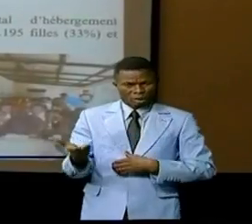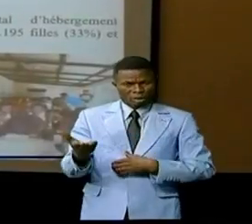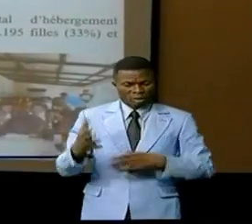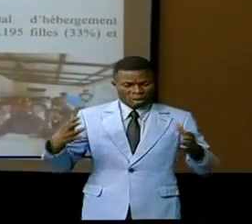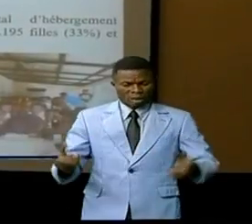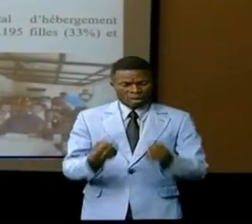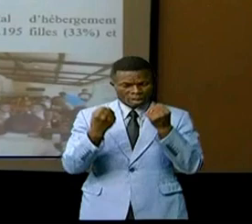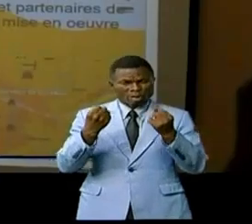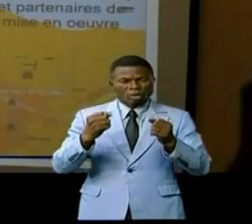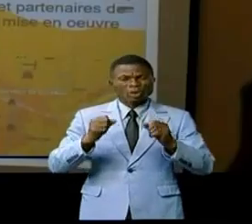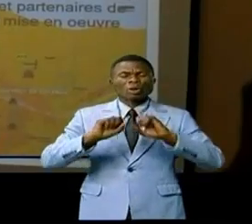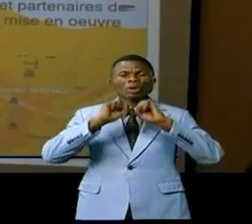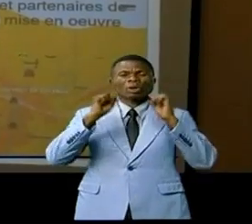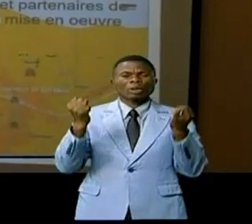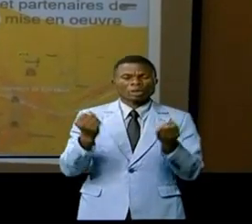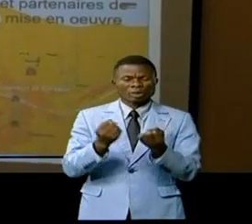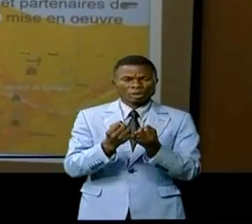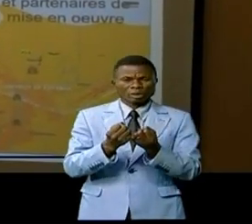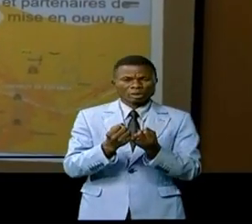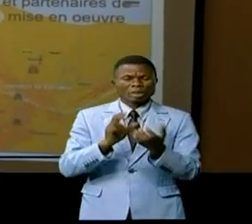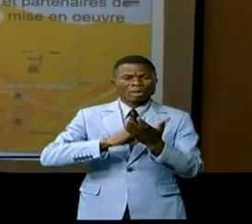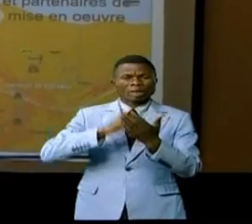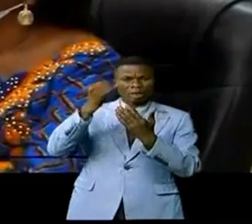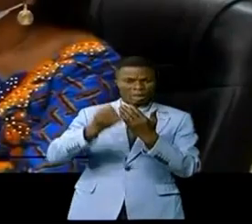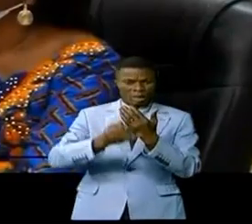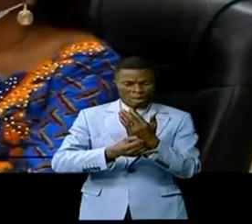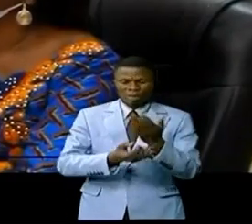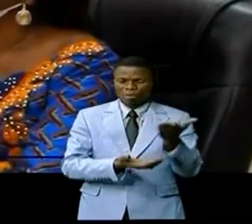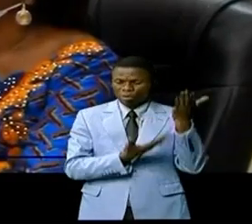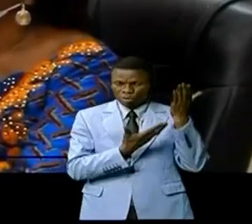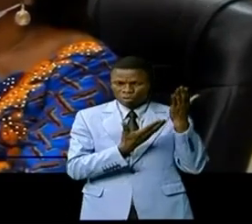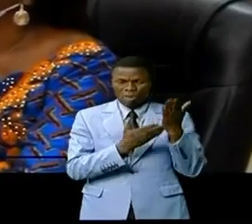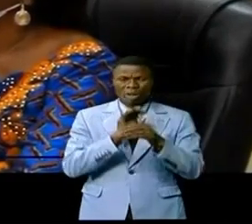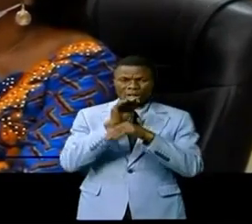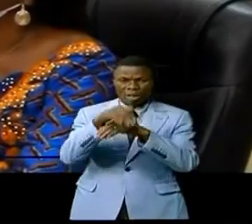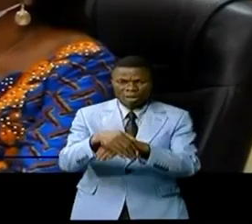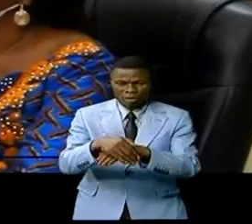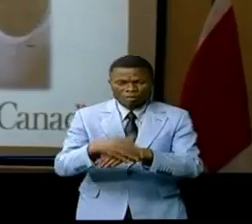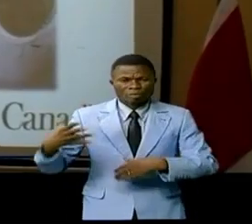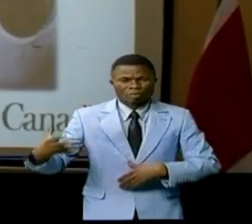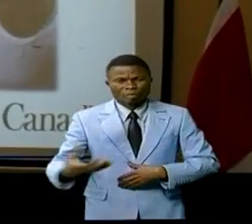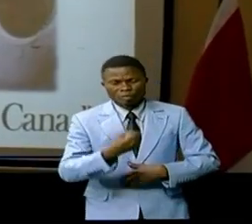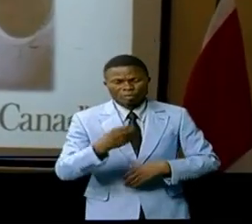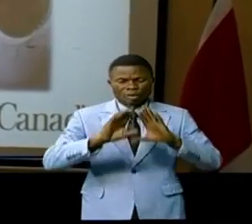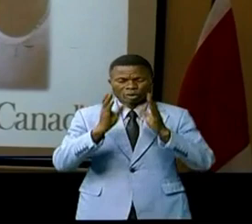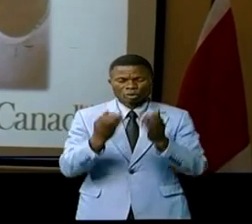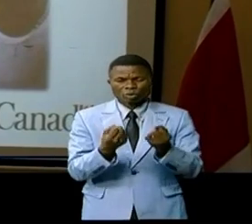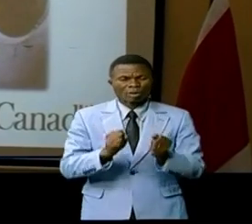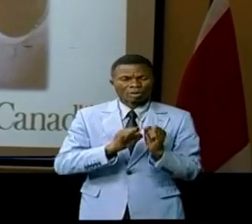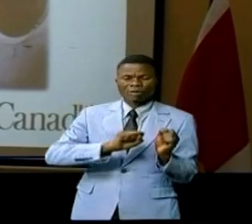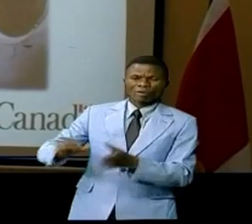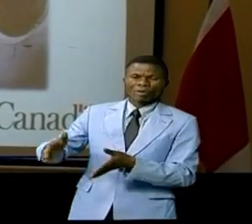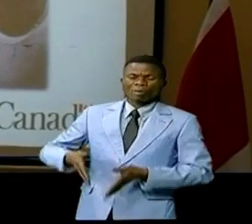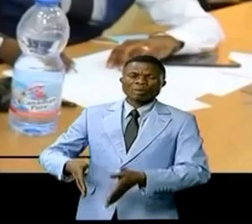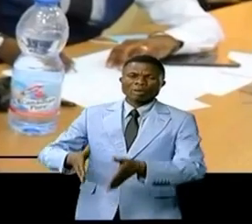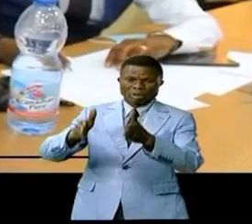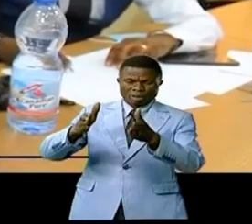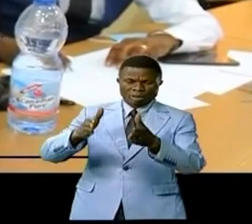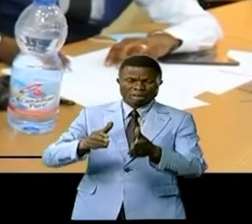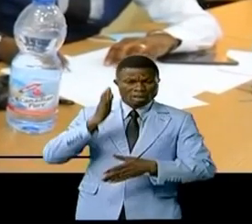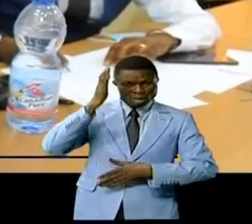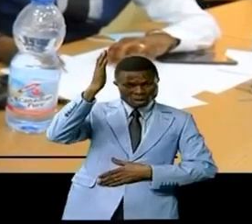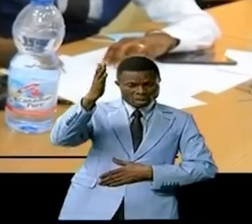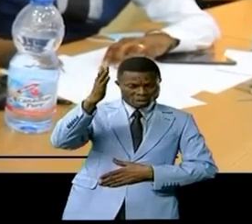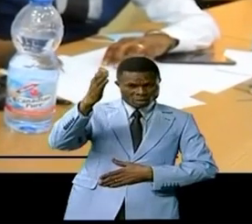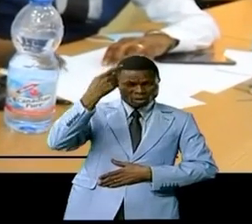la vie et c'est là grâce au projet REGER qui s'implique à la récupération des enfants de la rue car l'avenir